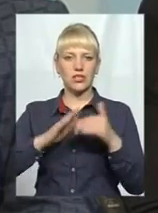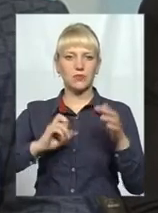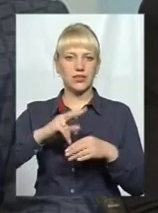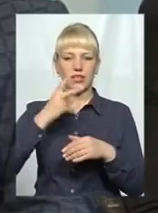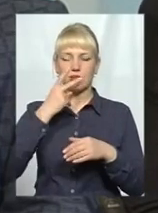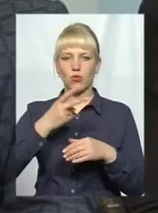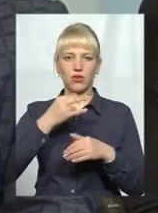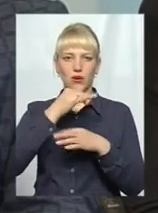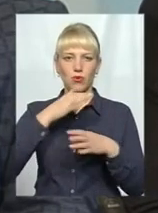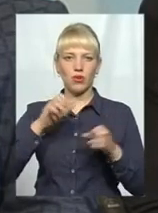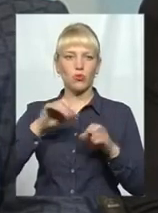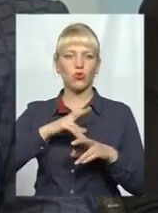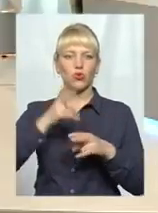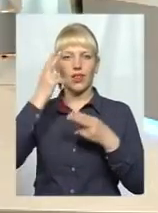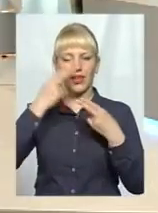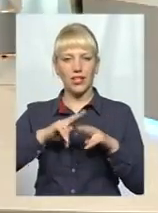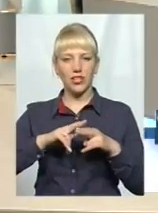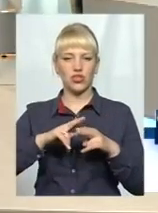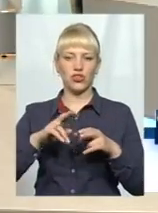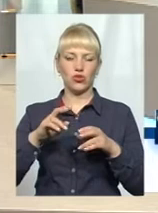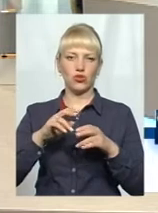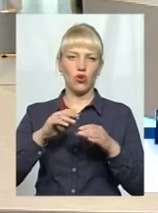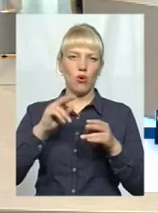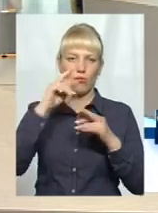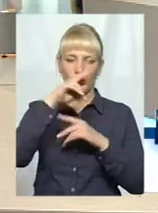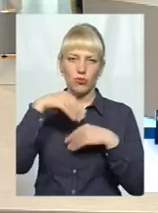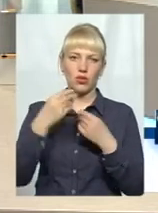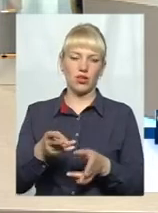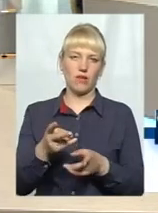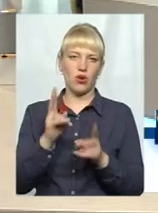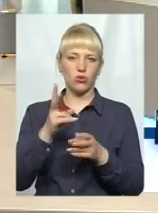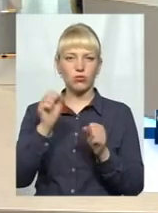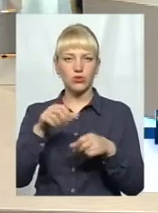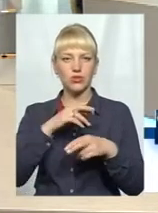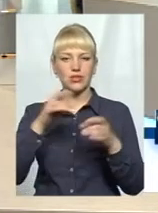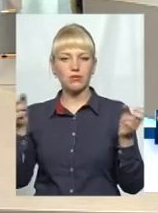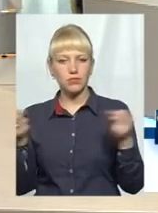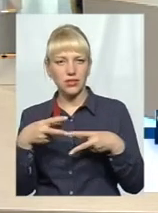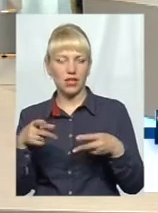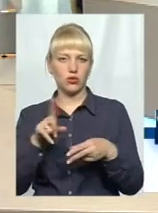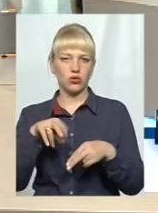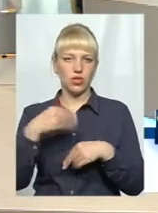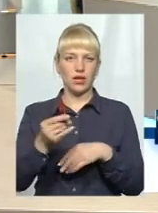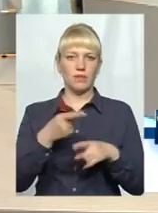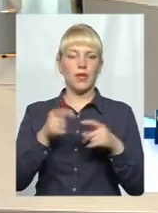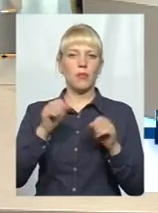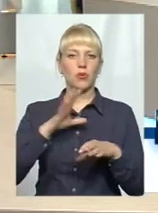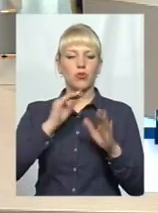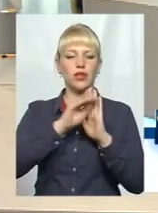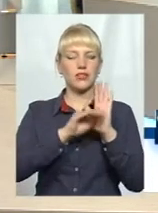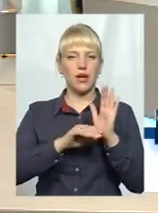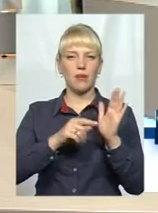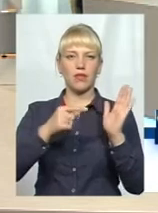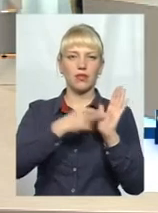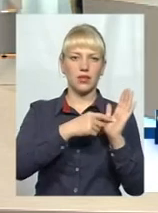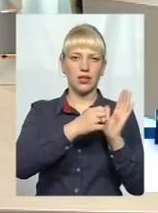можливо, хтось допустив технічну помилку, коли надавали це місце, можливо, хтось свідомо зробив, а, можливо, дійсно, на схемі було показано в одному місці